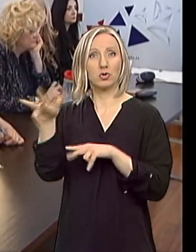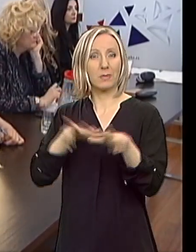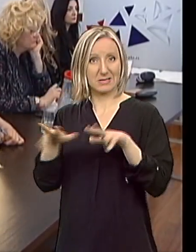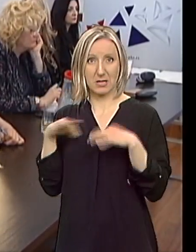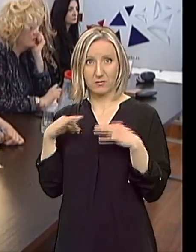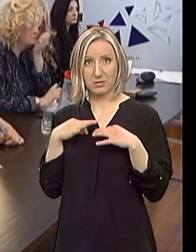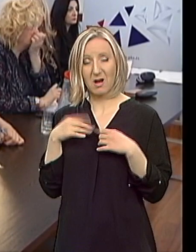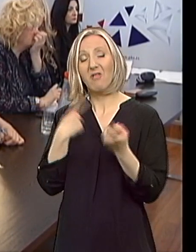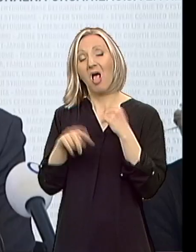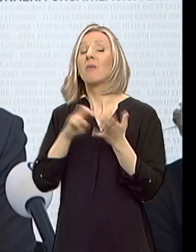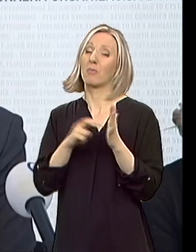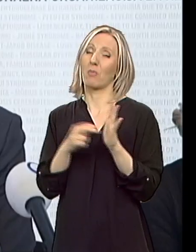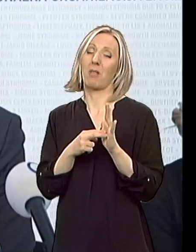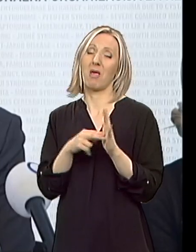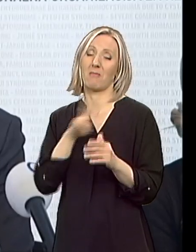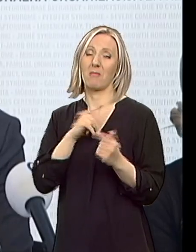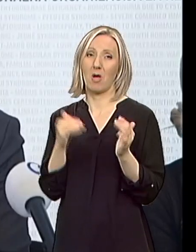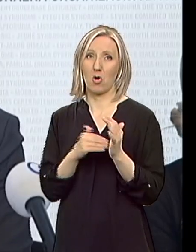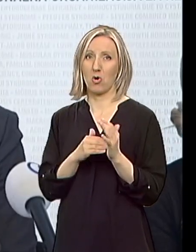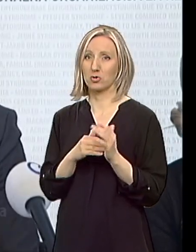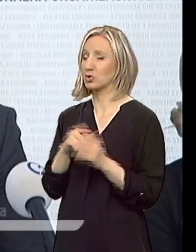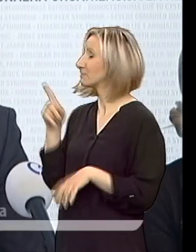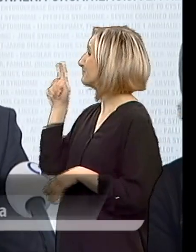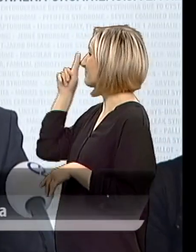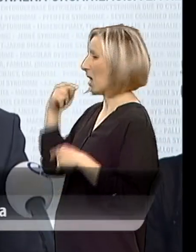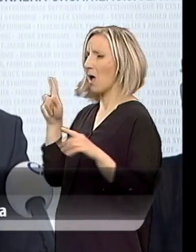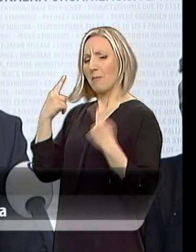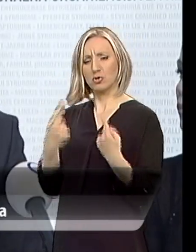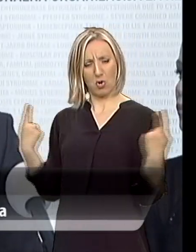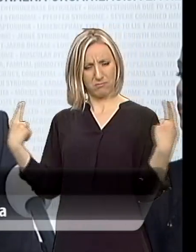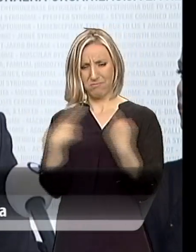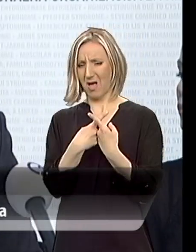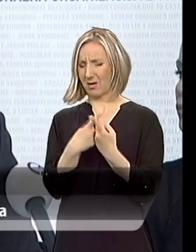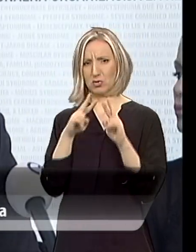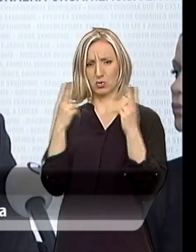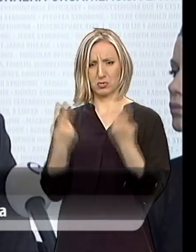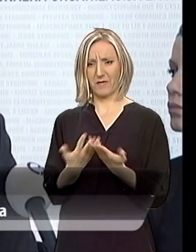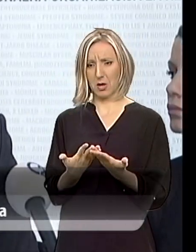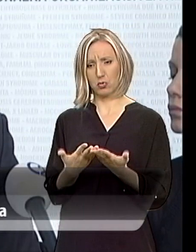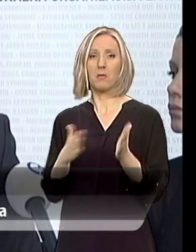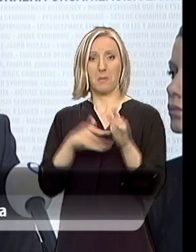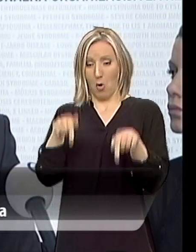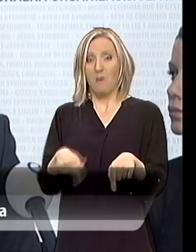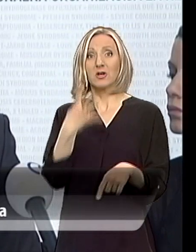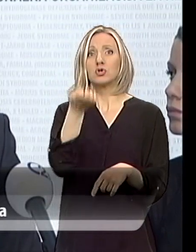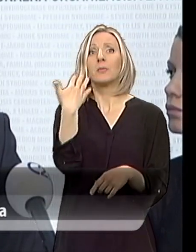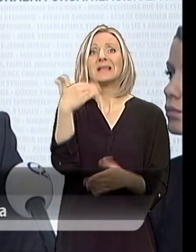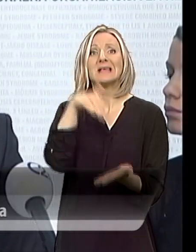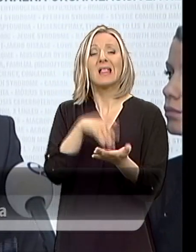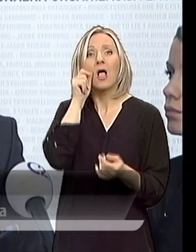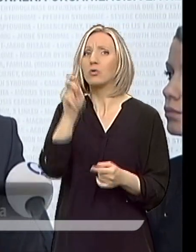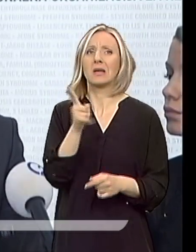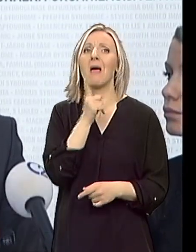problema ima još. Mi imamo taj paradoks redkih bolesti. Taj paradoks postoji svuda u svetu. 450 hiljada ljudi uopšte nije malo ljudi.